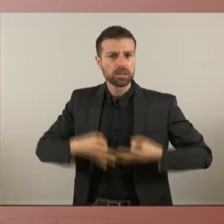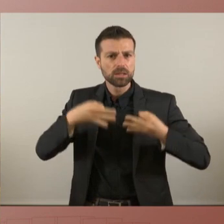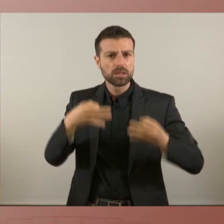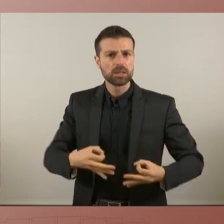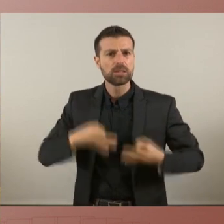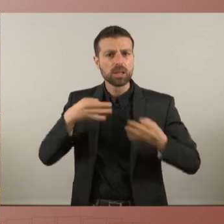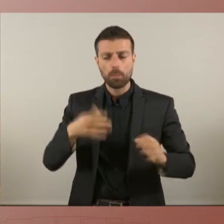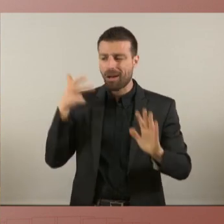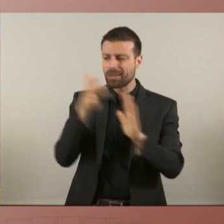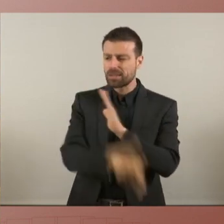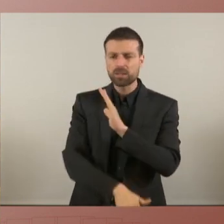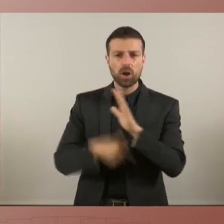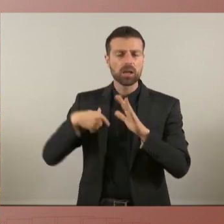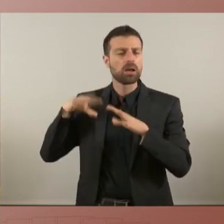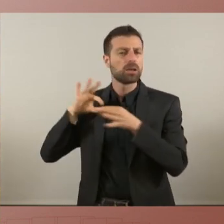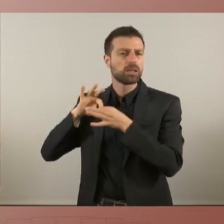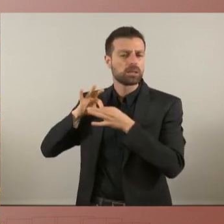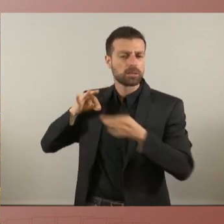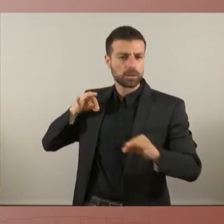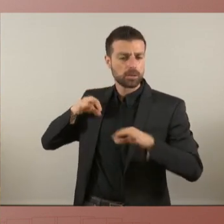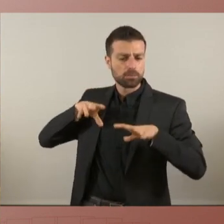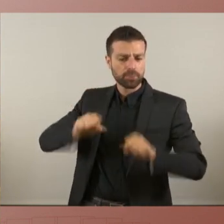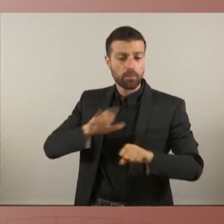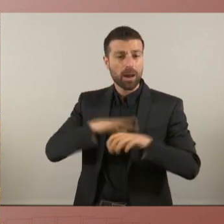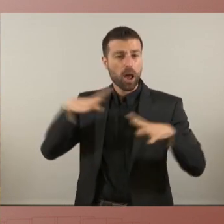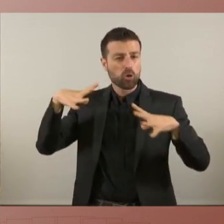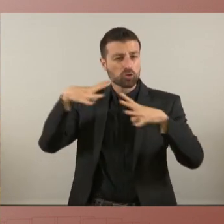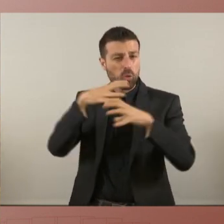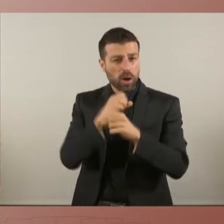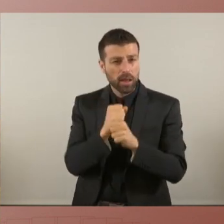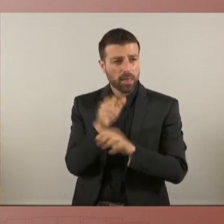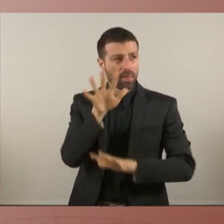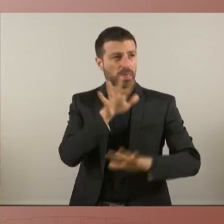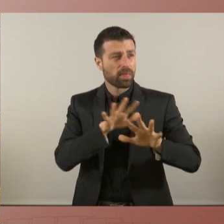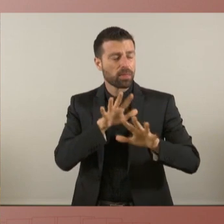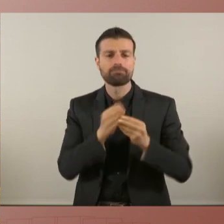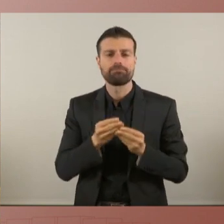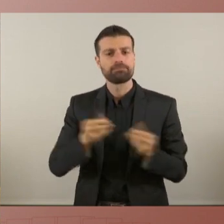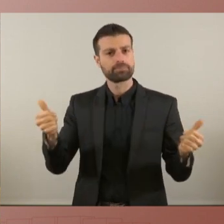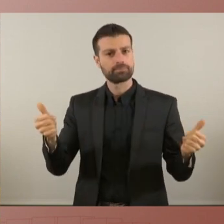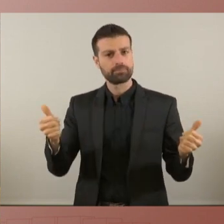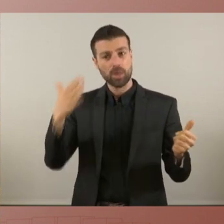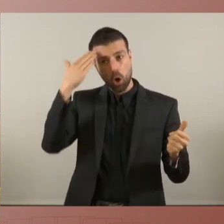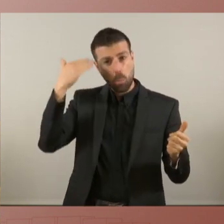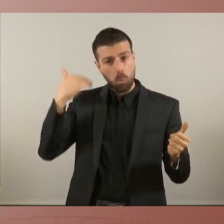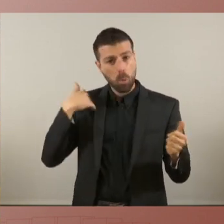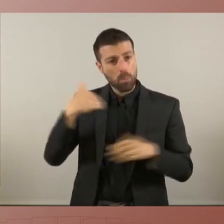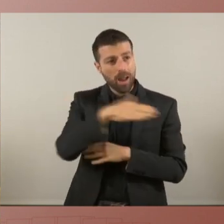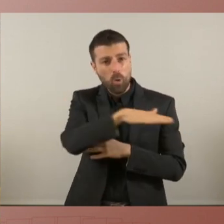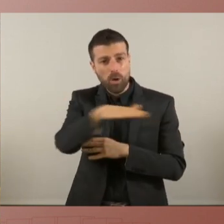per no perdre'ns en els moments foscos i sempre amb la llibertat del nostre poble a l'horitzó